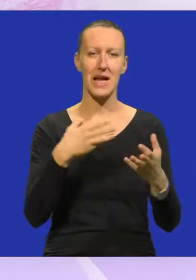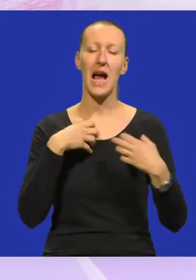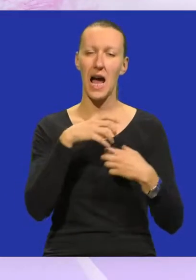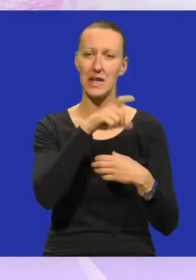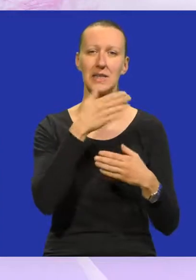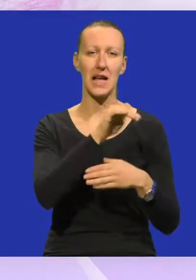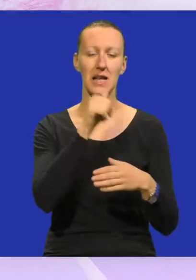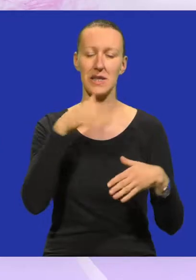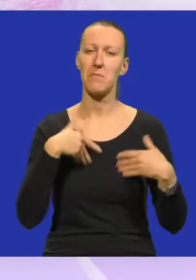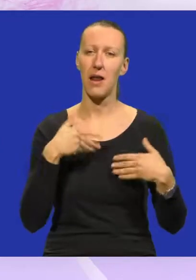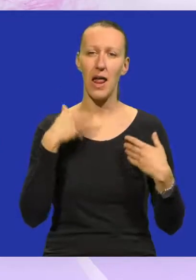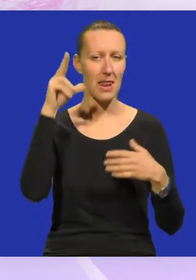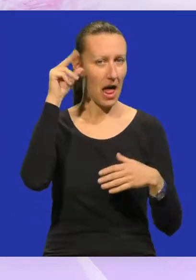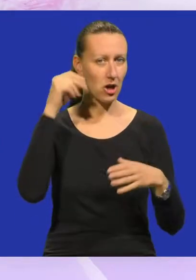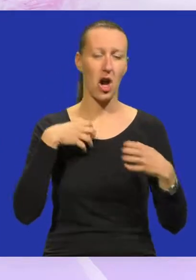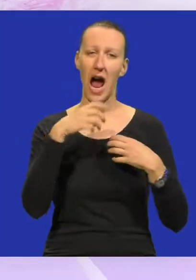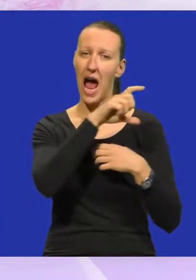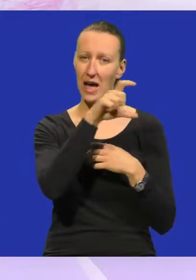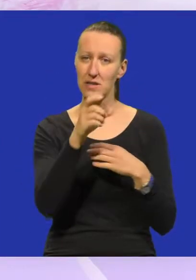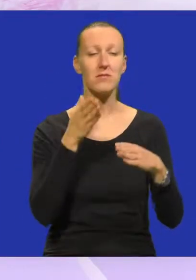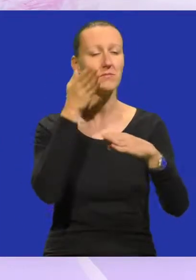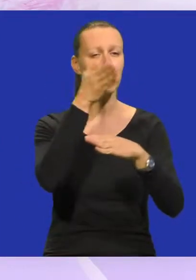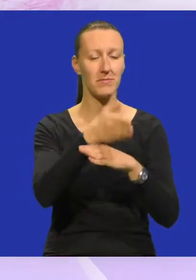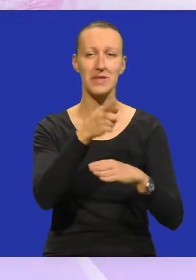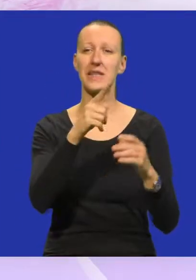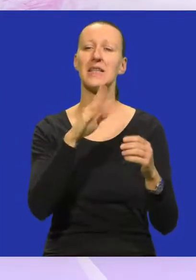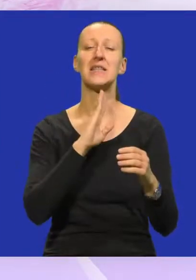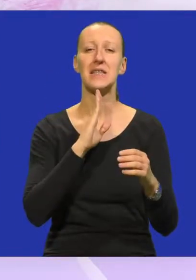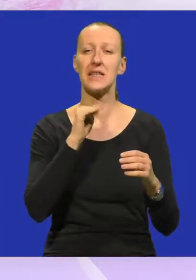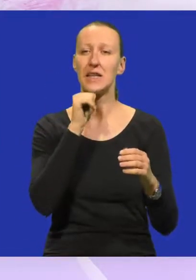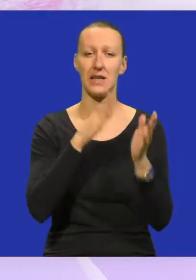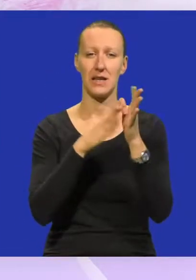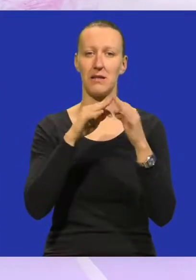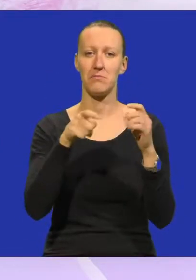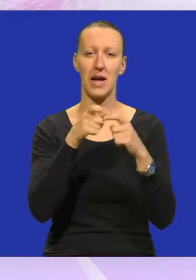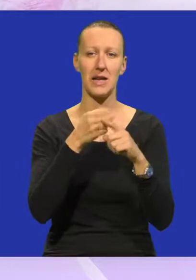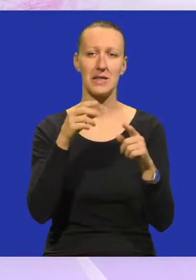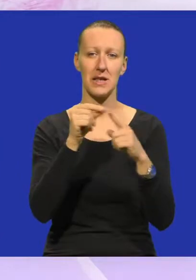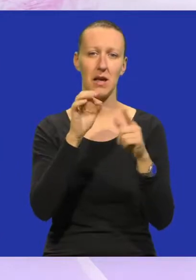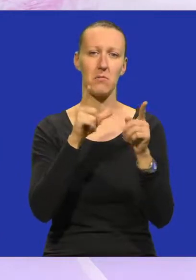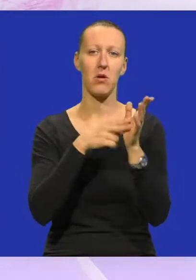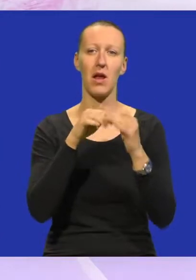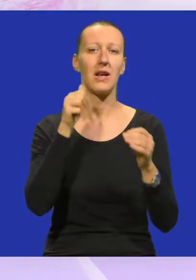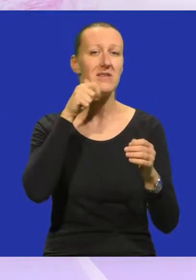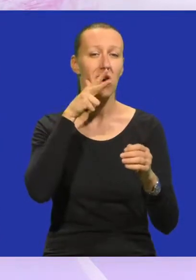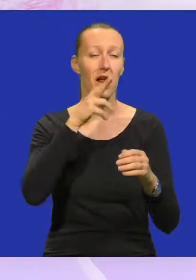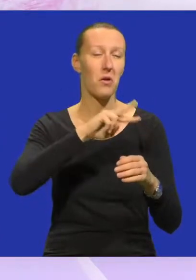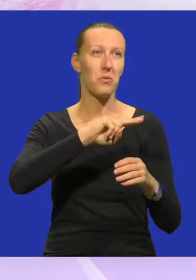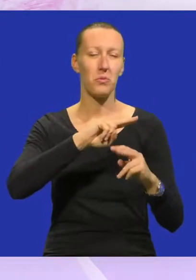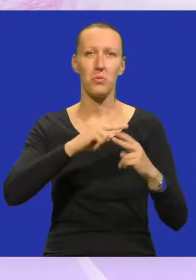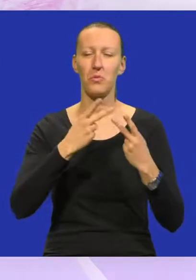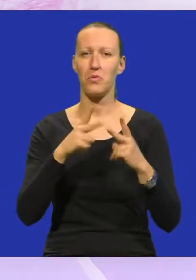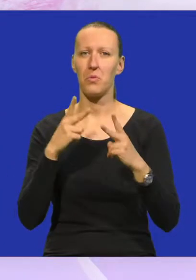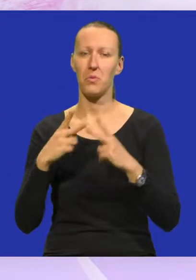Kazalište za djecu i mlade Teatra Naranča posjetilo je Sisak i Majske poljane. Trenuto izgleda iz dana u dan drugačije.